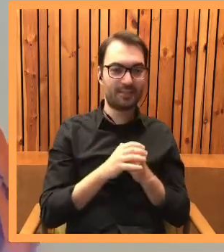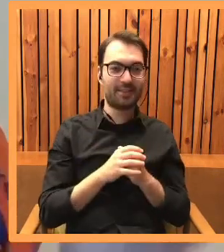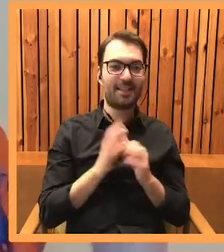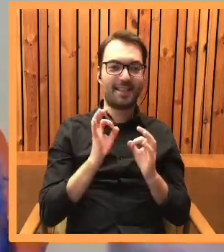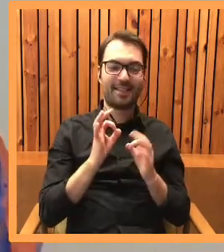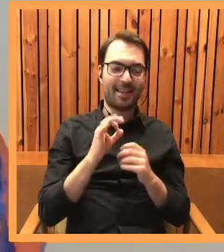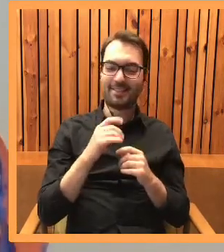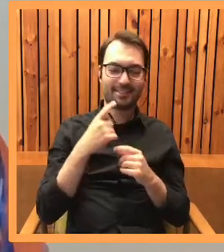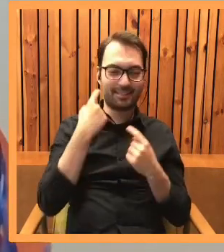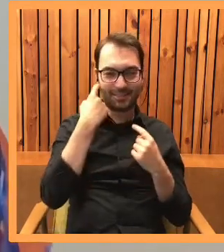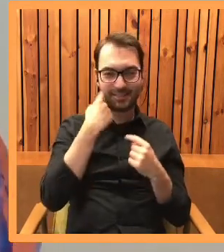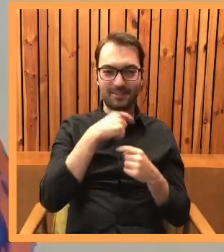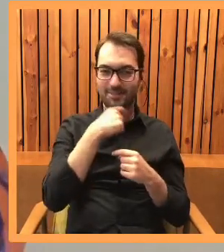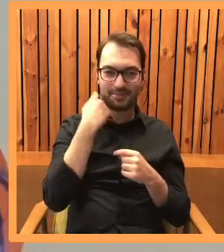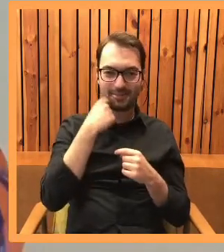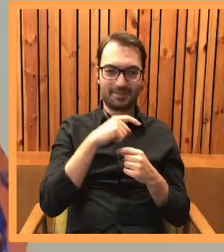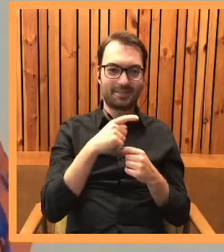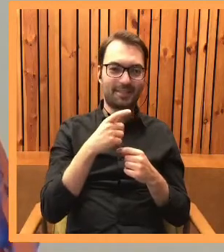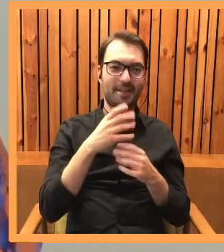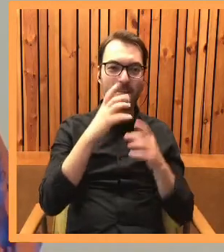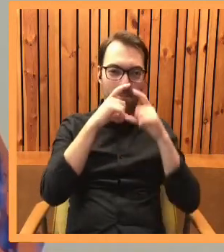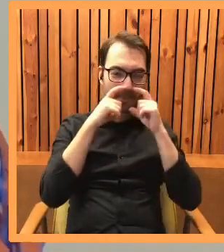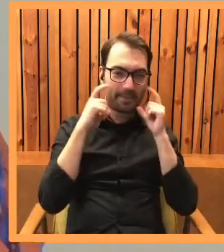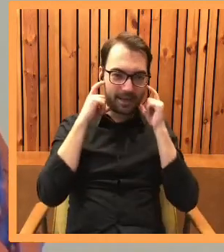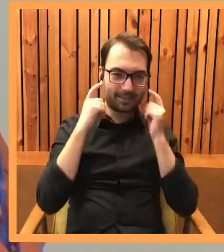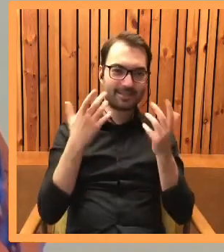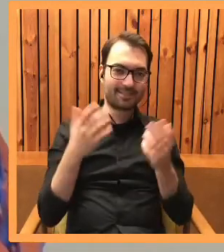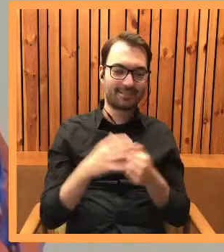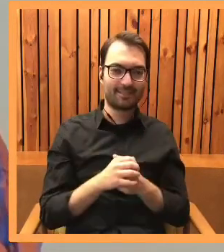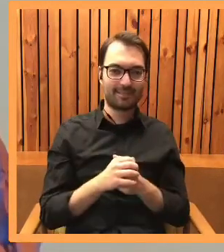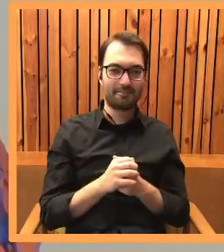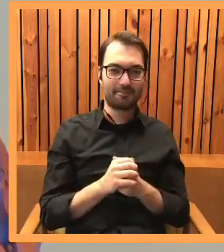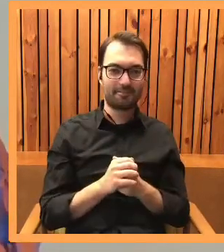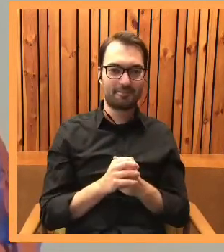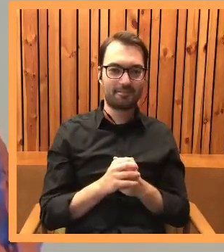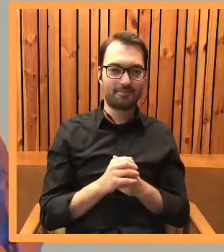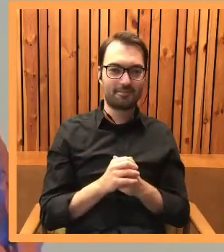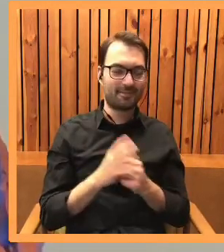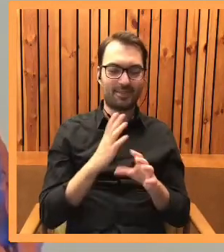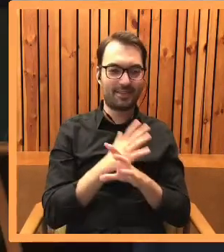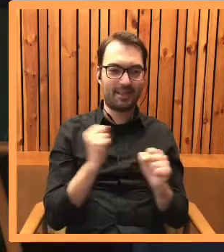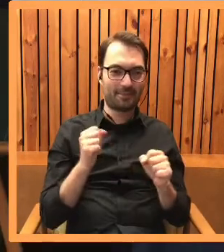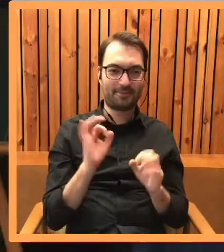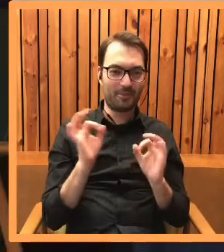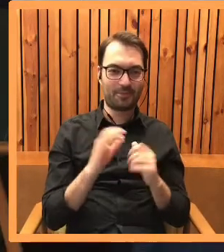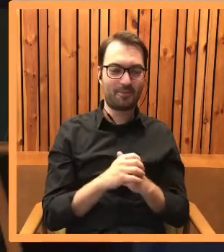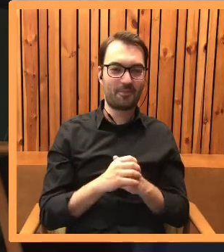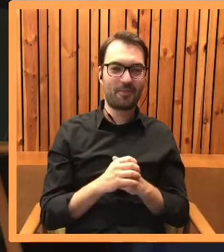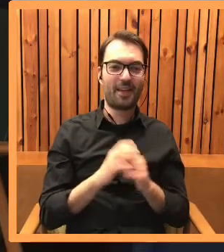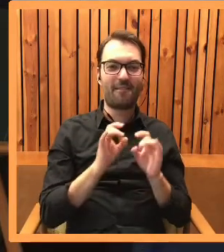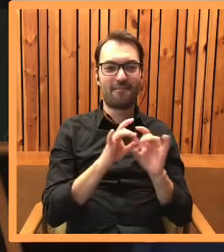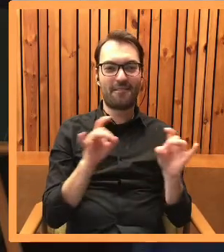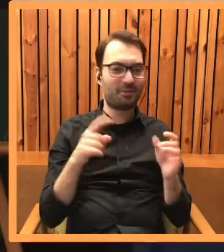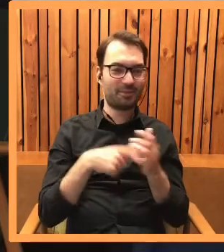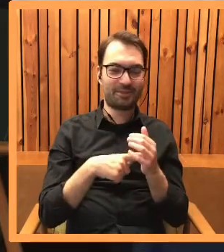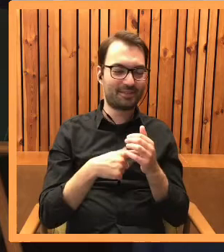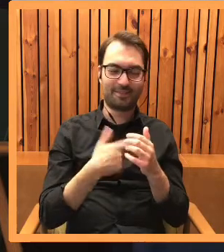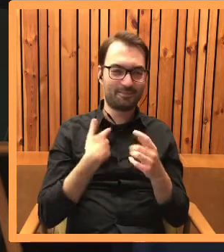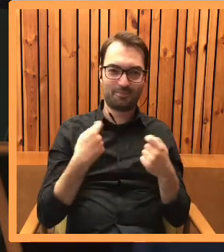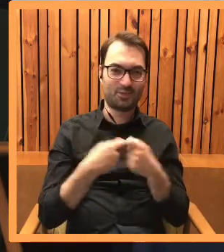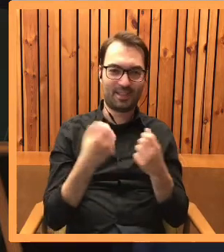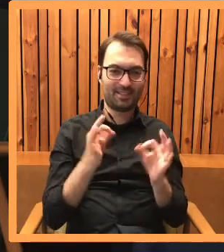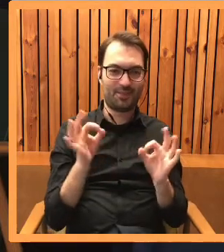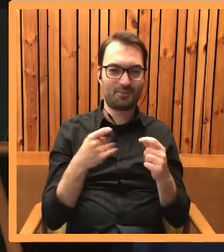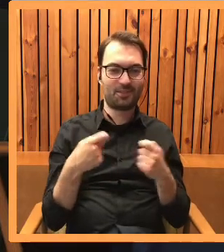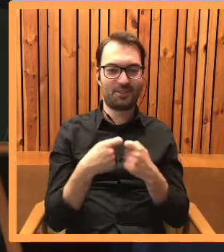No teraz niestety musiał zgolić, żeby nosić te maseczki ochronne. Skandal. No ten wirus naprawdę nie jest mi na rękę.